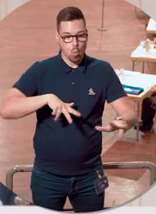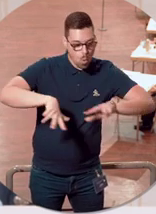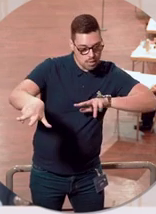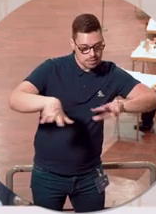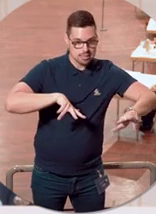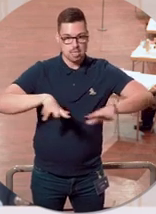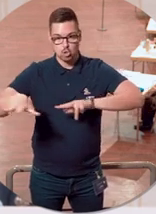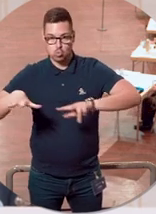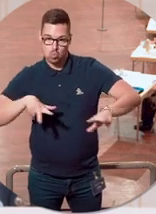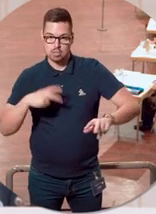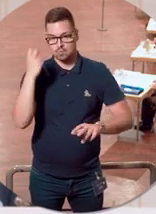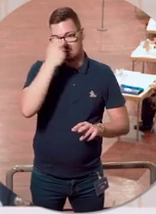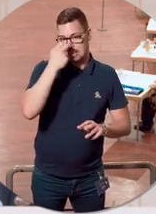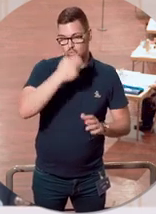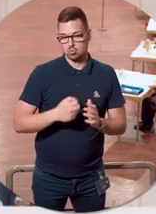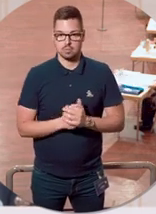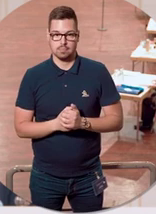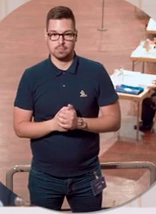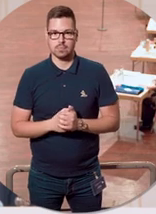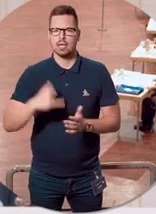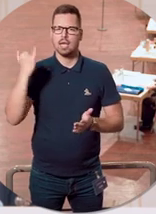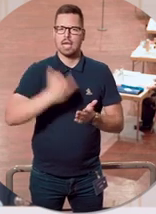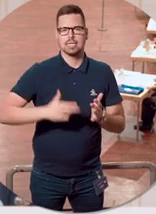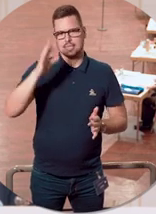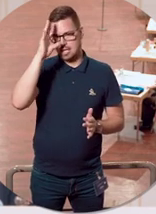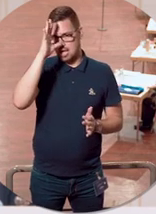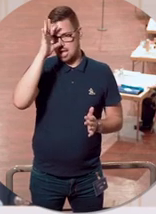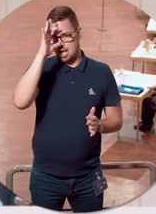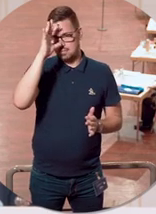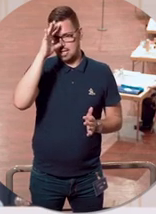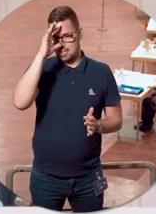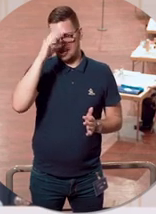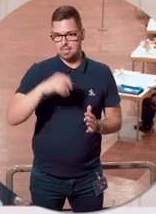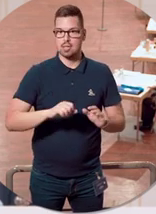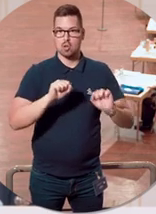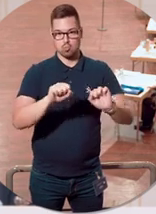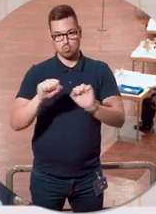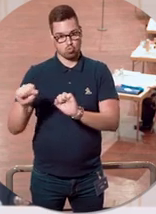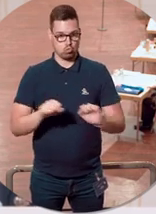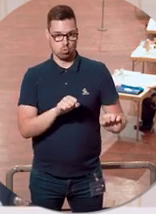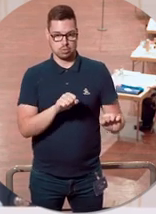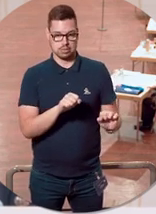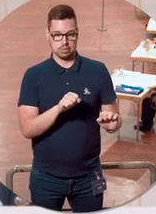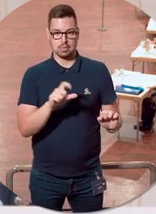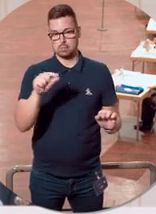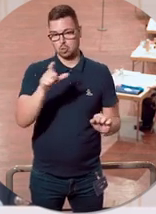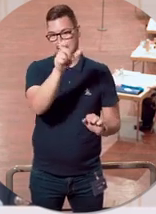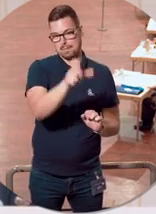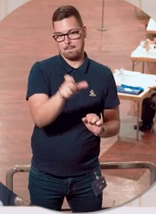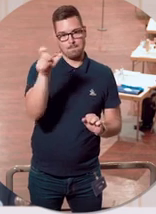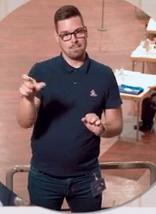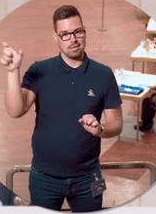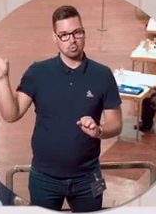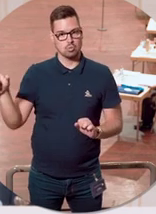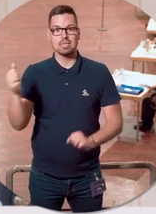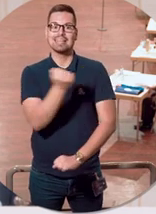unserer Impfkampagne. So haben wir Ende April die sogenannte Restplatzbuchung eingeführt. Damit können Personen, die